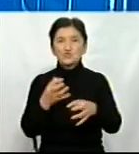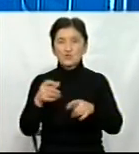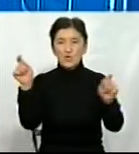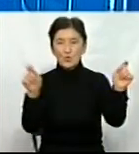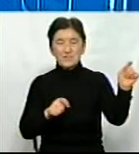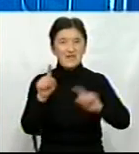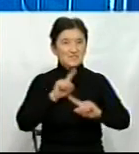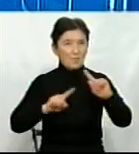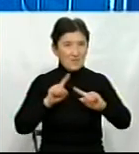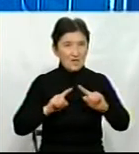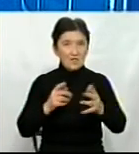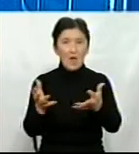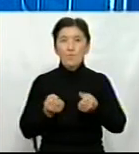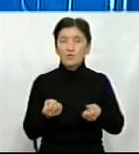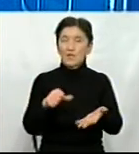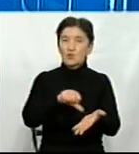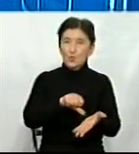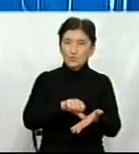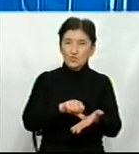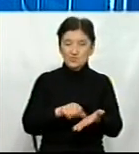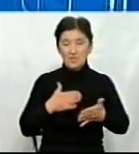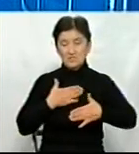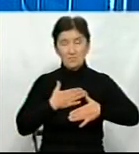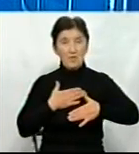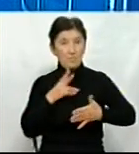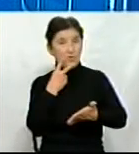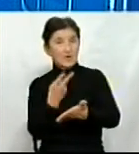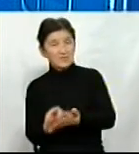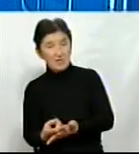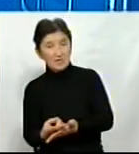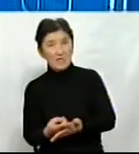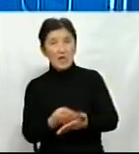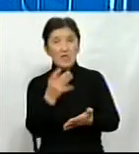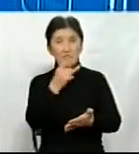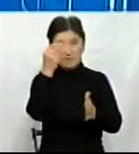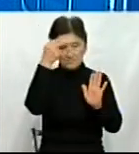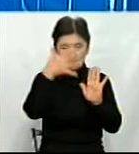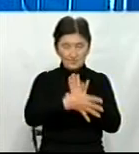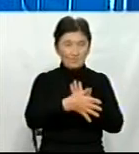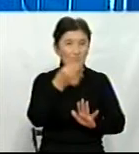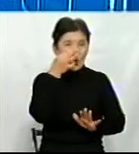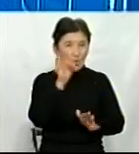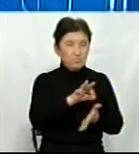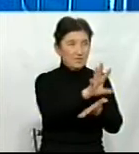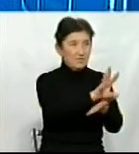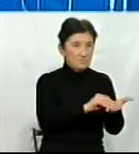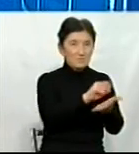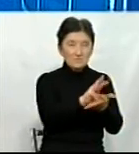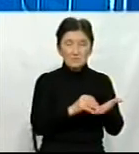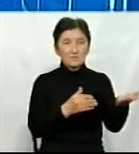і брати участь, і показувати себе, наші досягнення, і вивчати досягнення тих університетів, які вже,